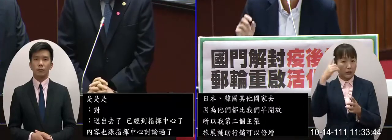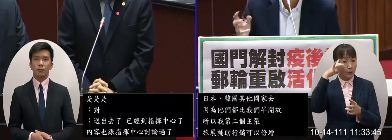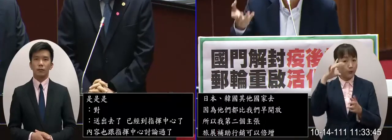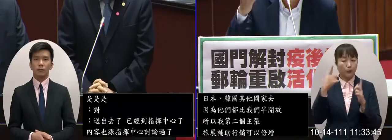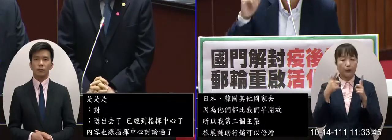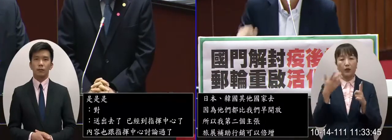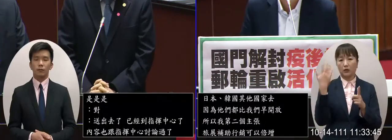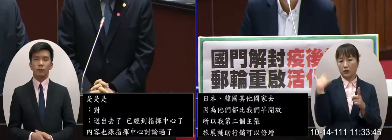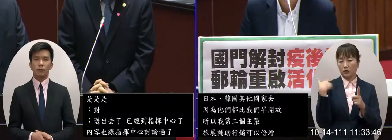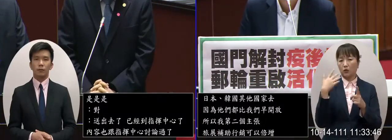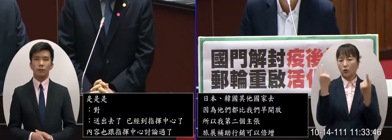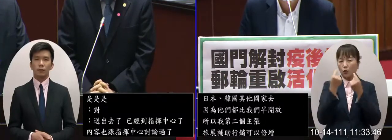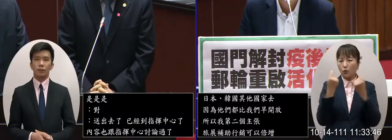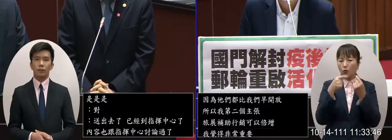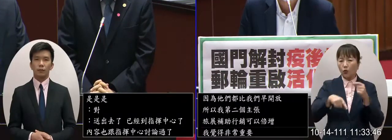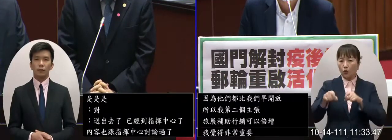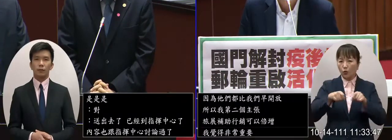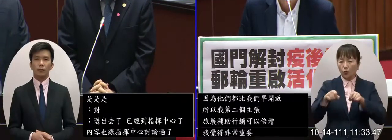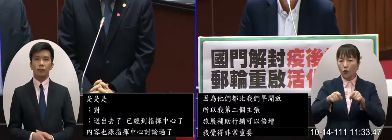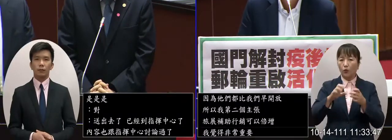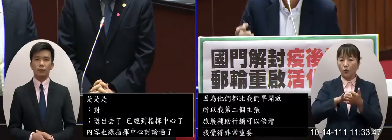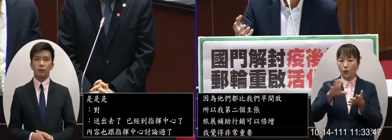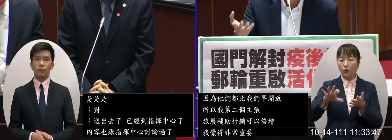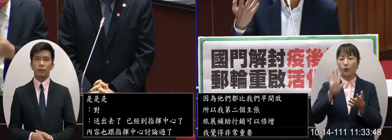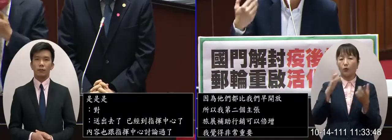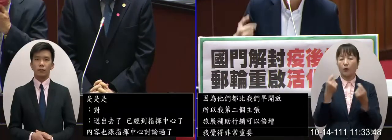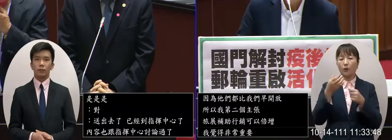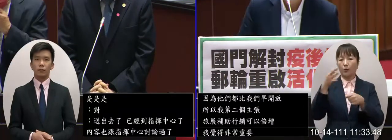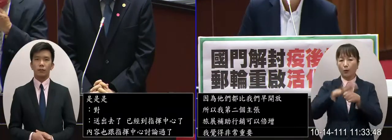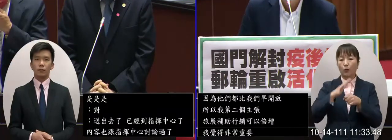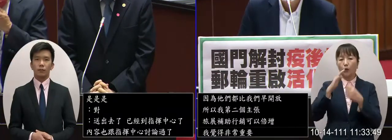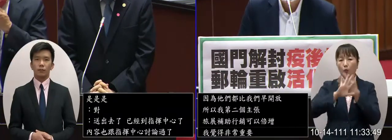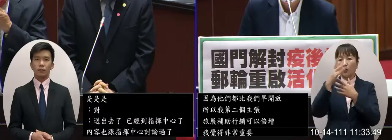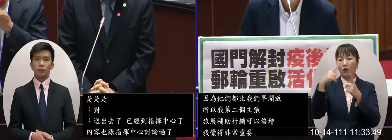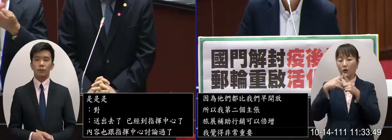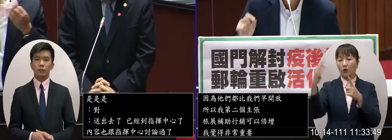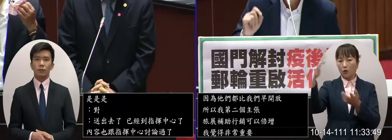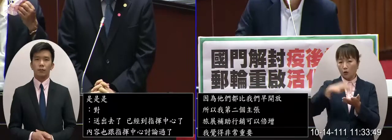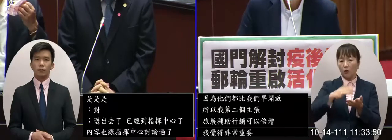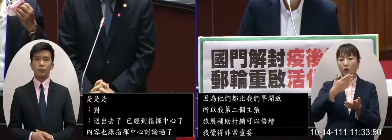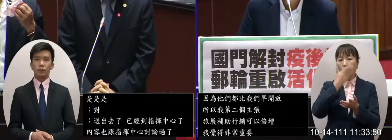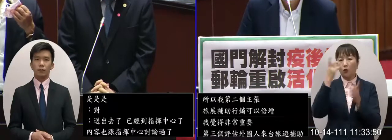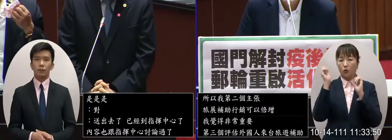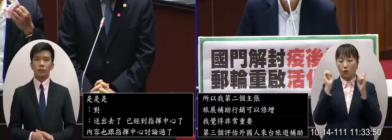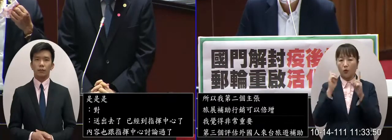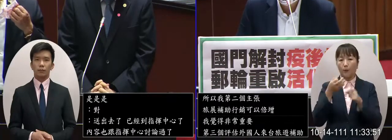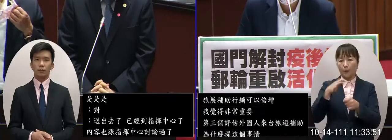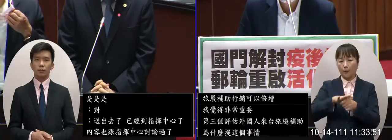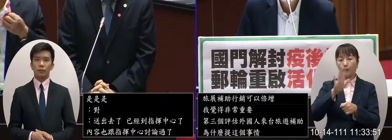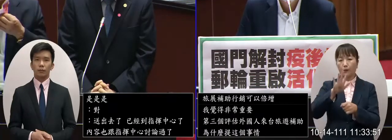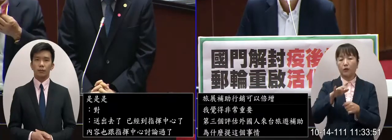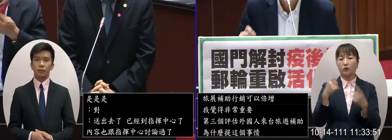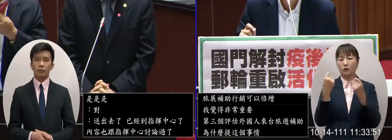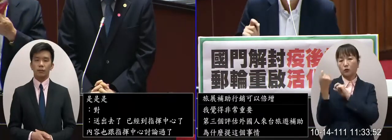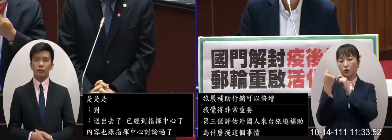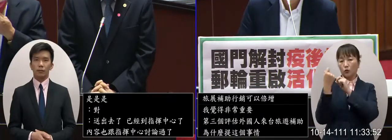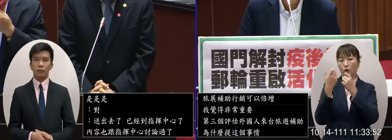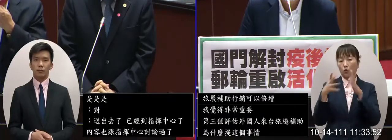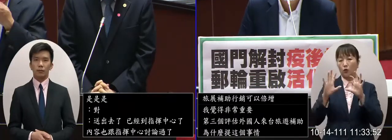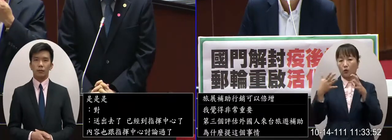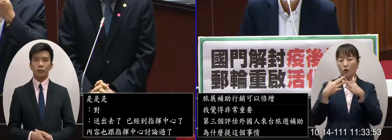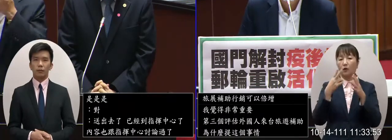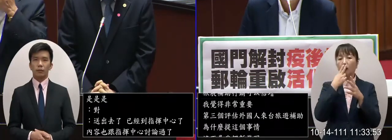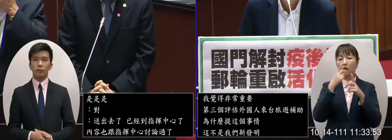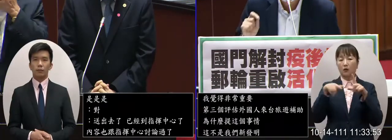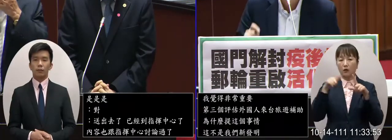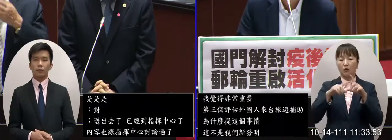明其實過去我們有做過類似的這件做法就是補助外國人來台的行銷最近有許多的國家最近有許多